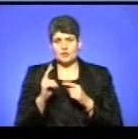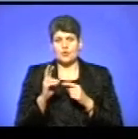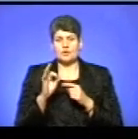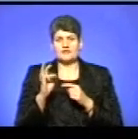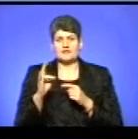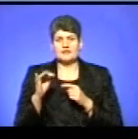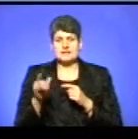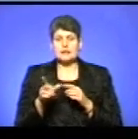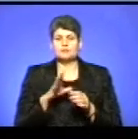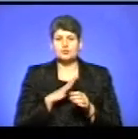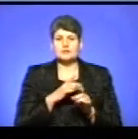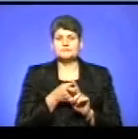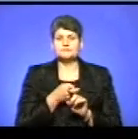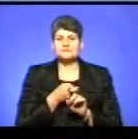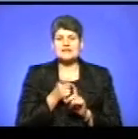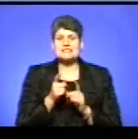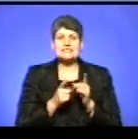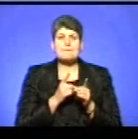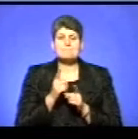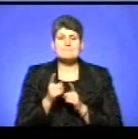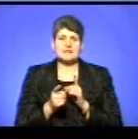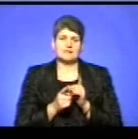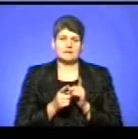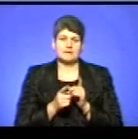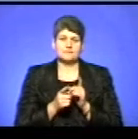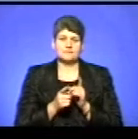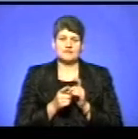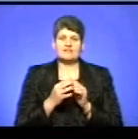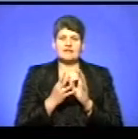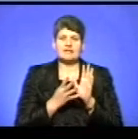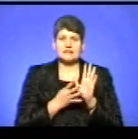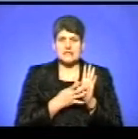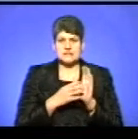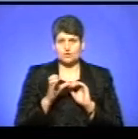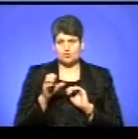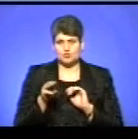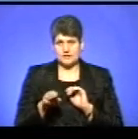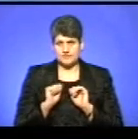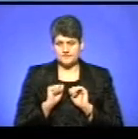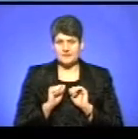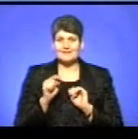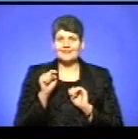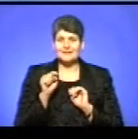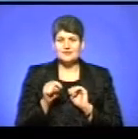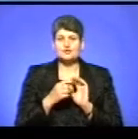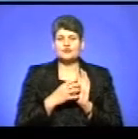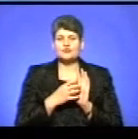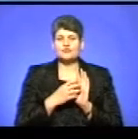приналежність була, змінена уже в XIX столітті, в